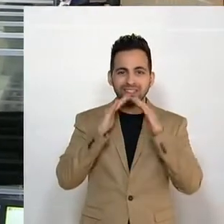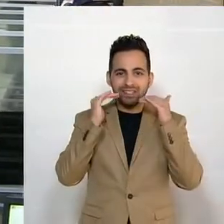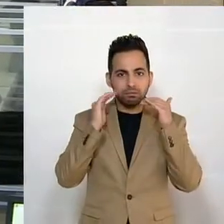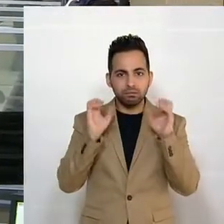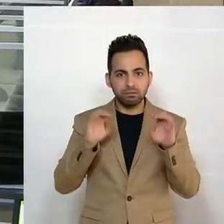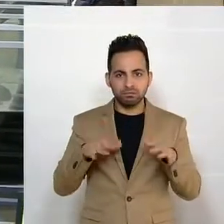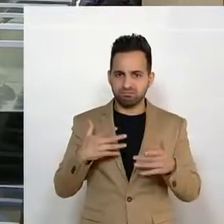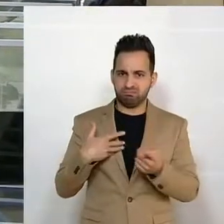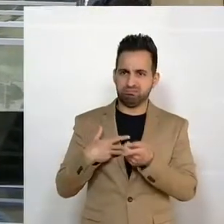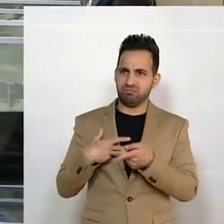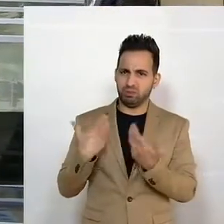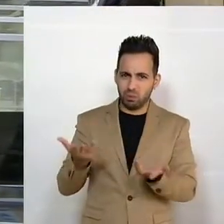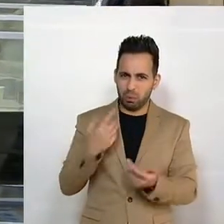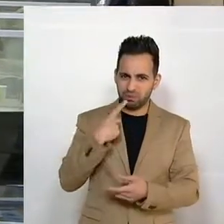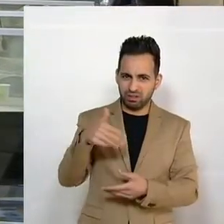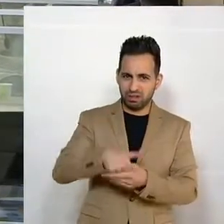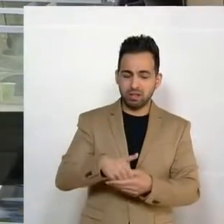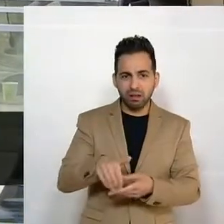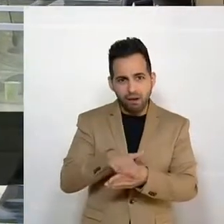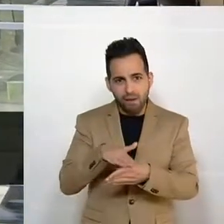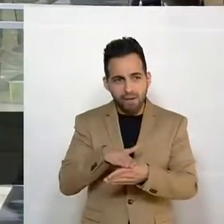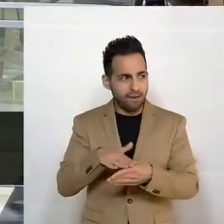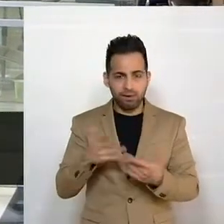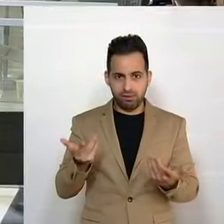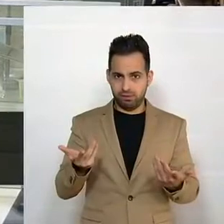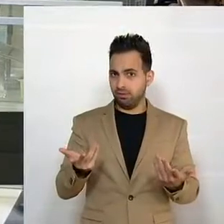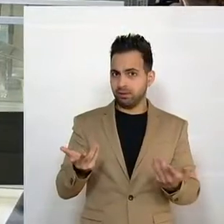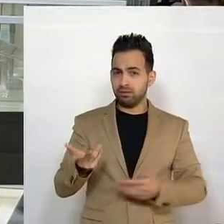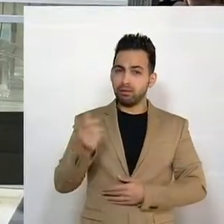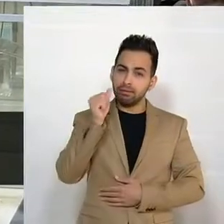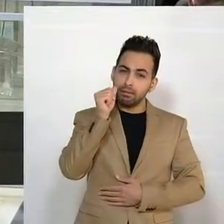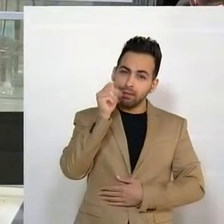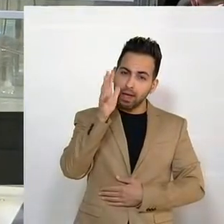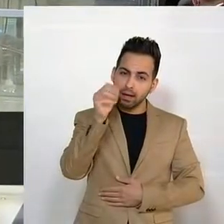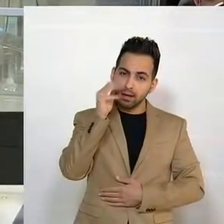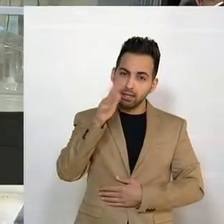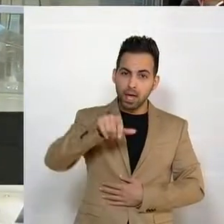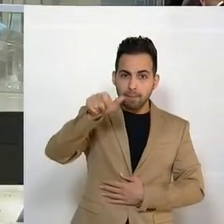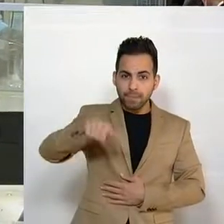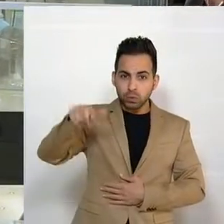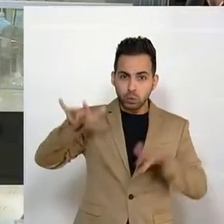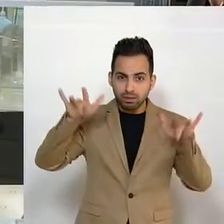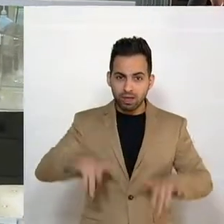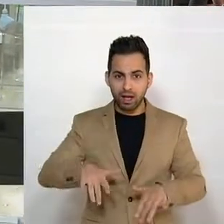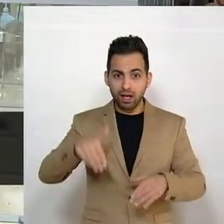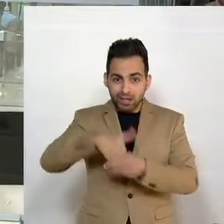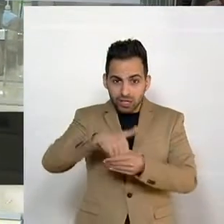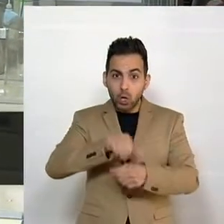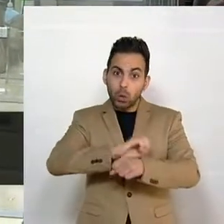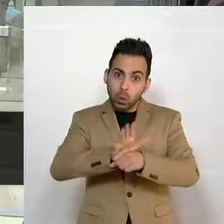wenn ich daran denke, dass nach wie vor jeden Tag Personen sterben, an dieser